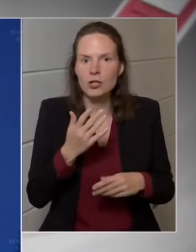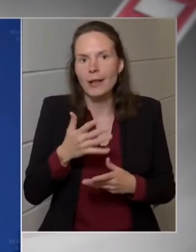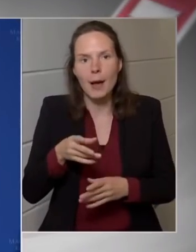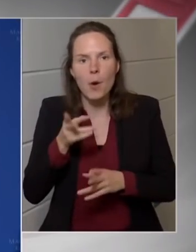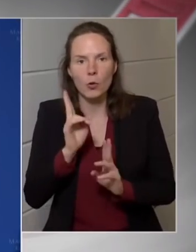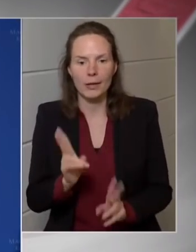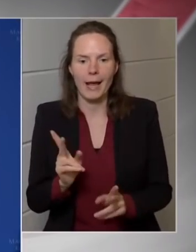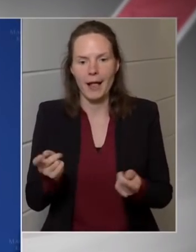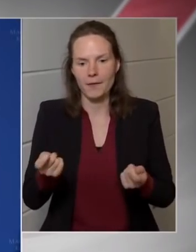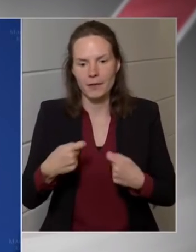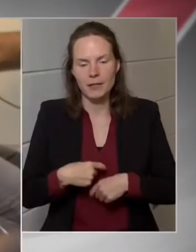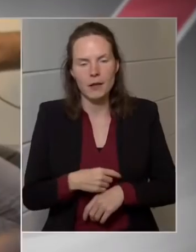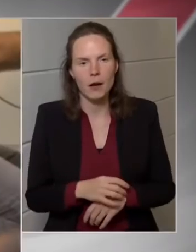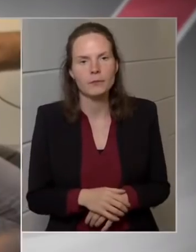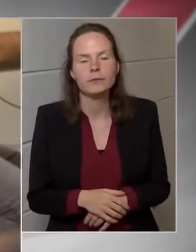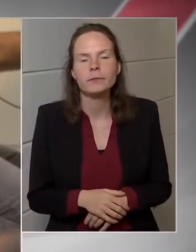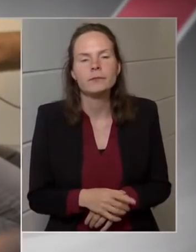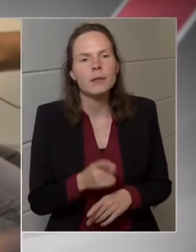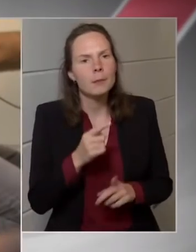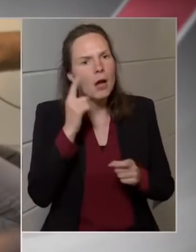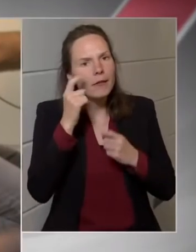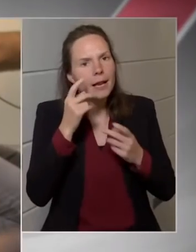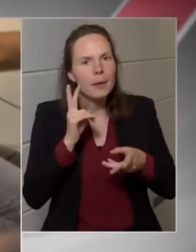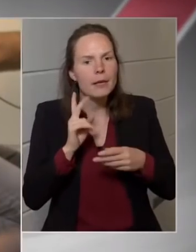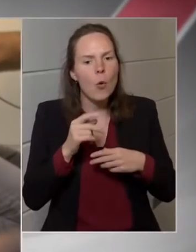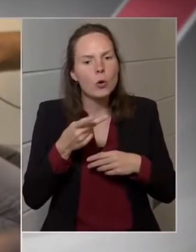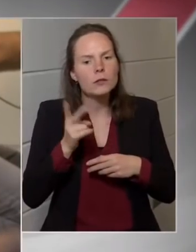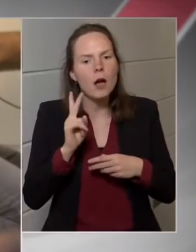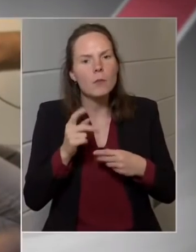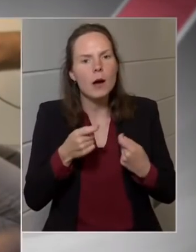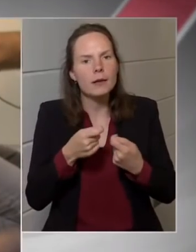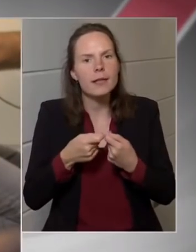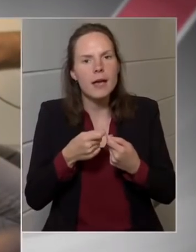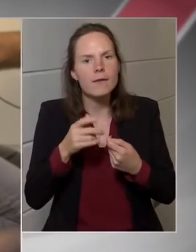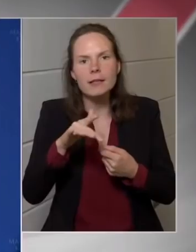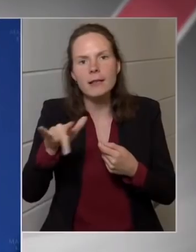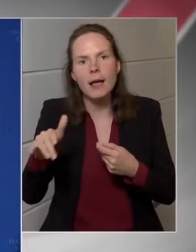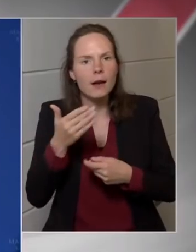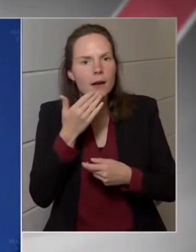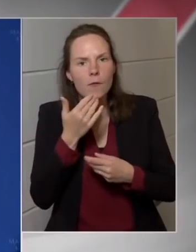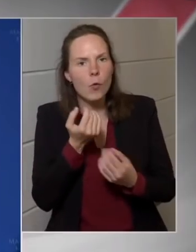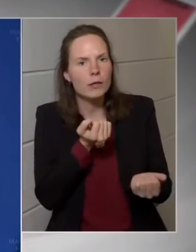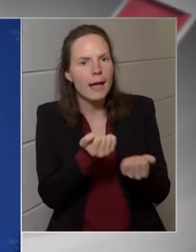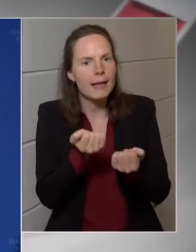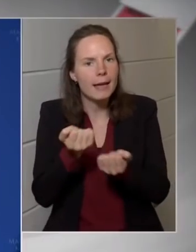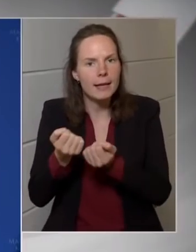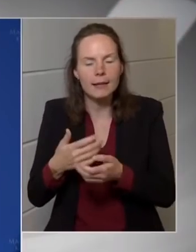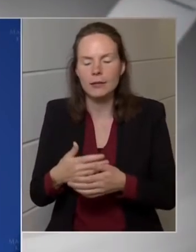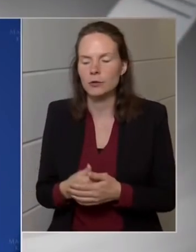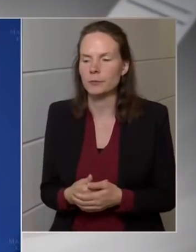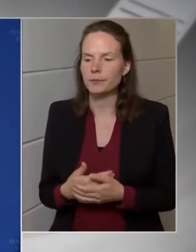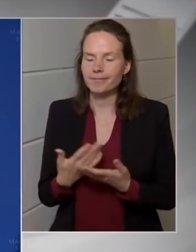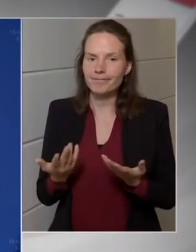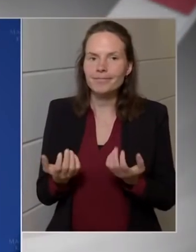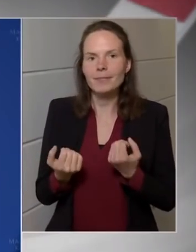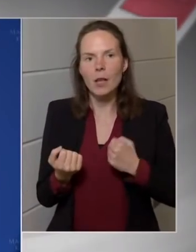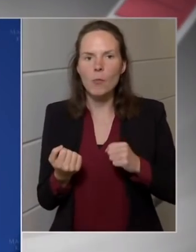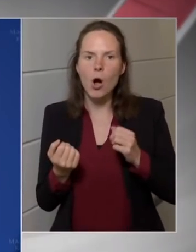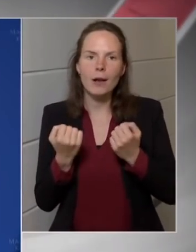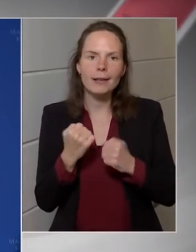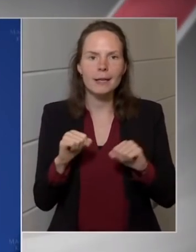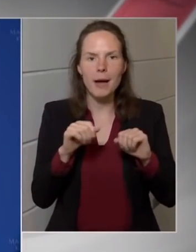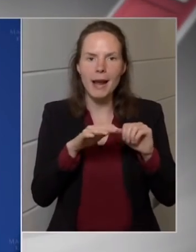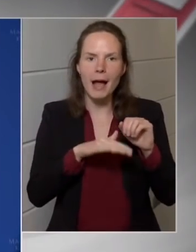ettől. Mi a véleménye arról, hogy a szakmai szervezetekkel sem történt egyeztetés? A bal liberális oldalnak